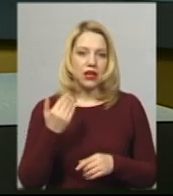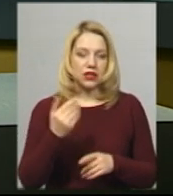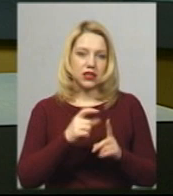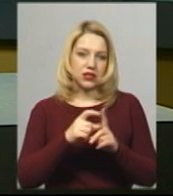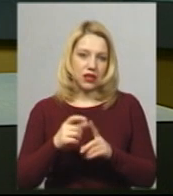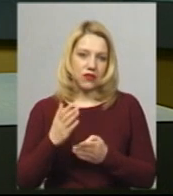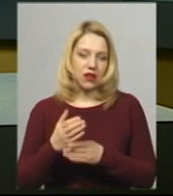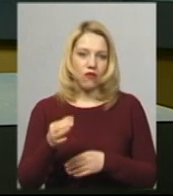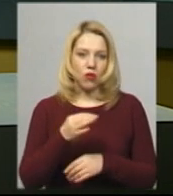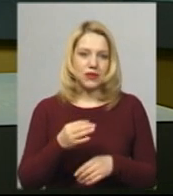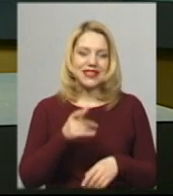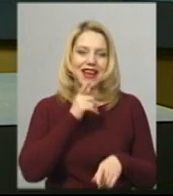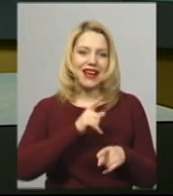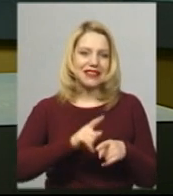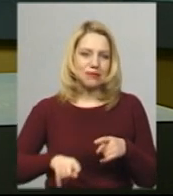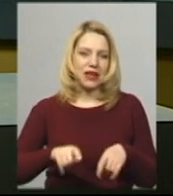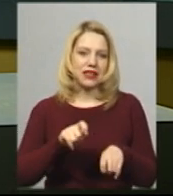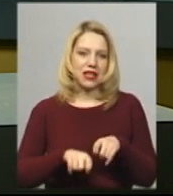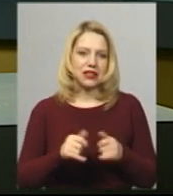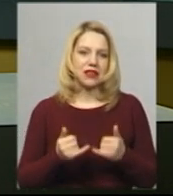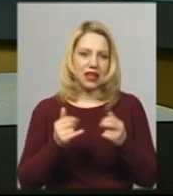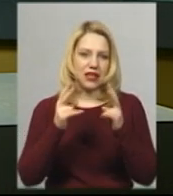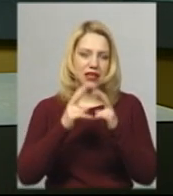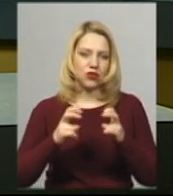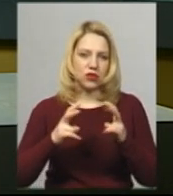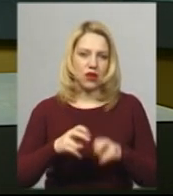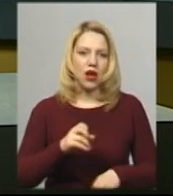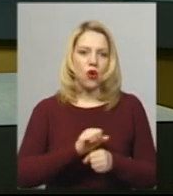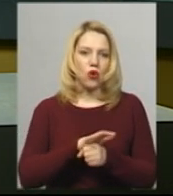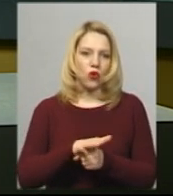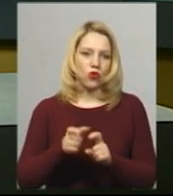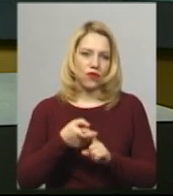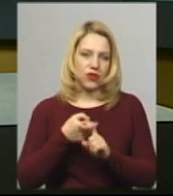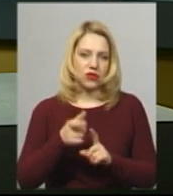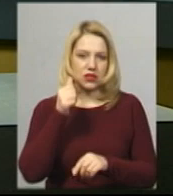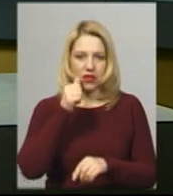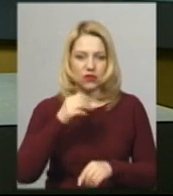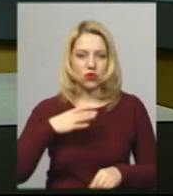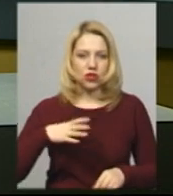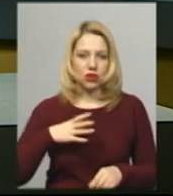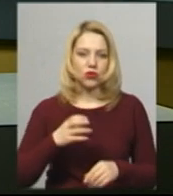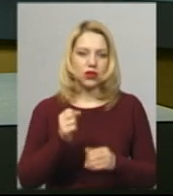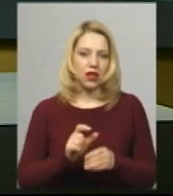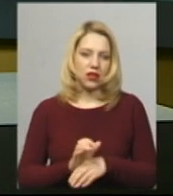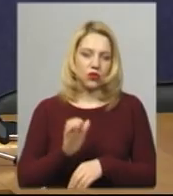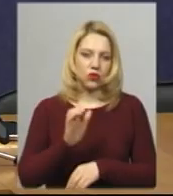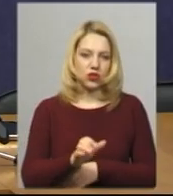є 18 експрес-тестів для діагностування коронавірусу. Завтра очікують на надходження чергової партії.